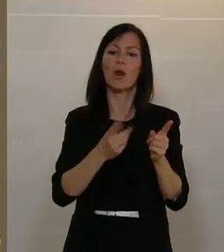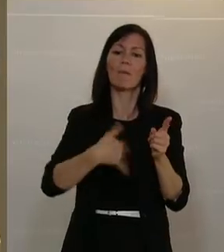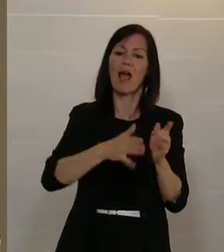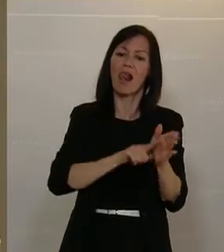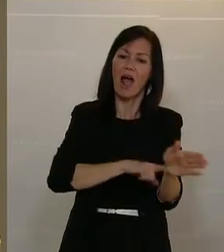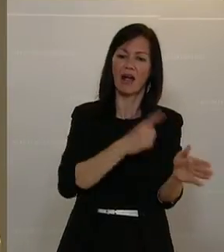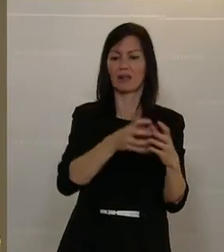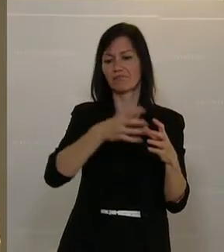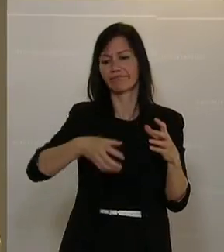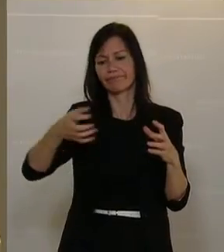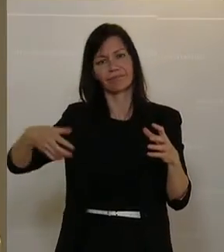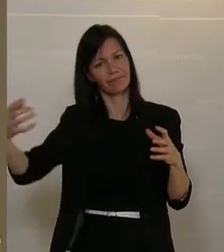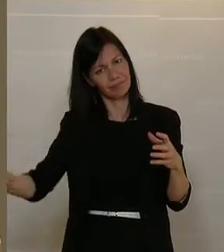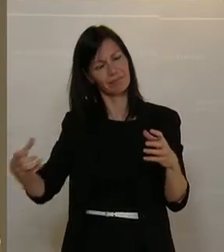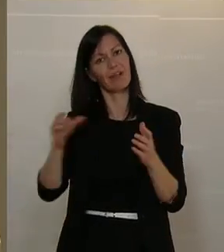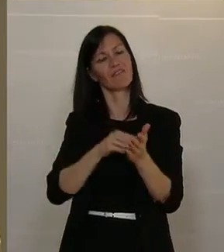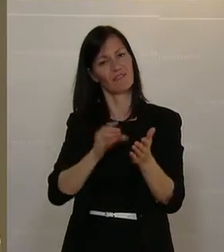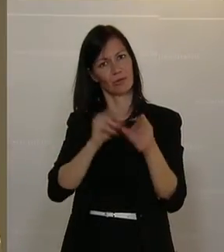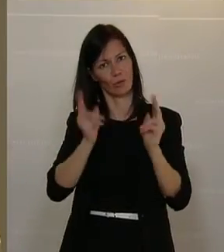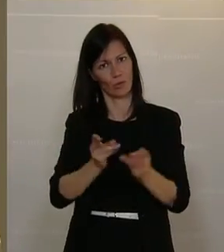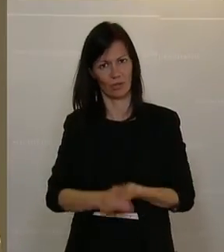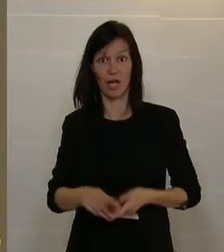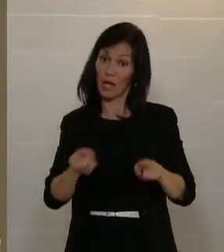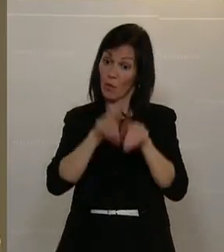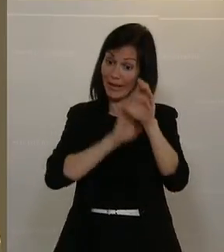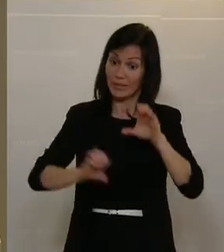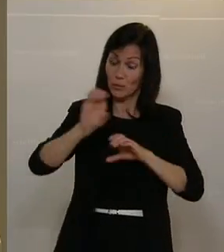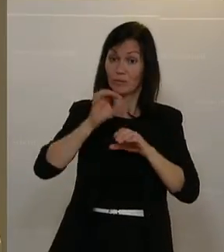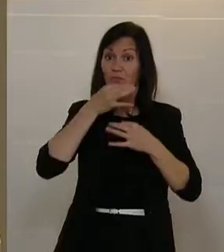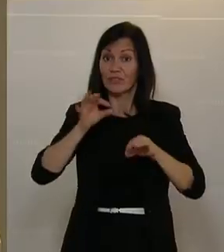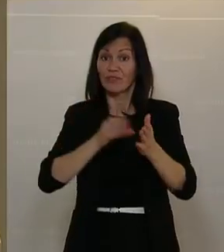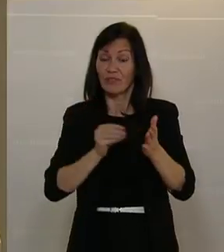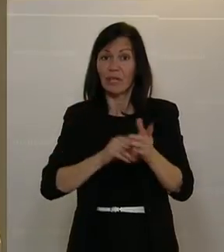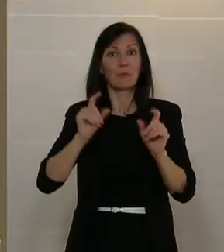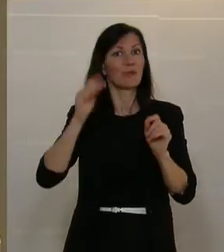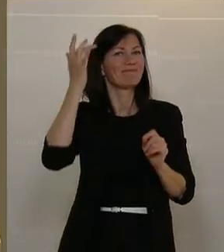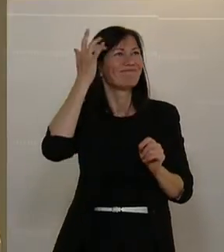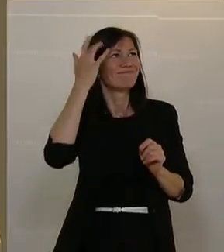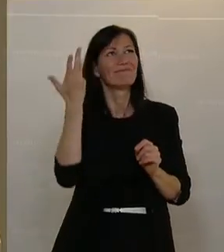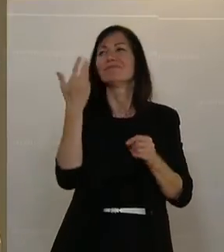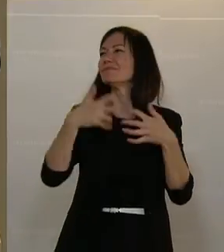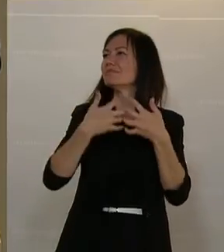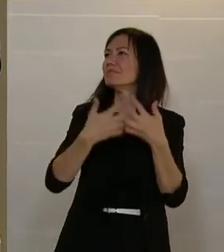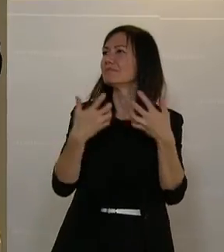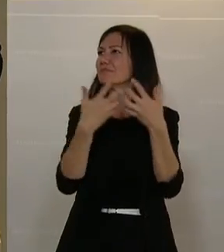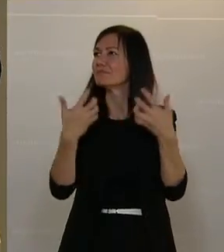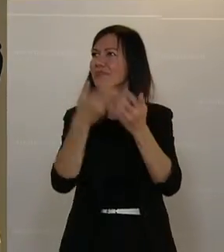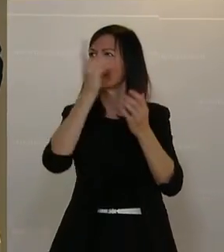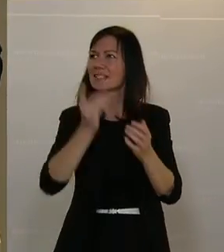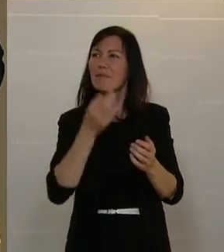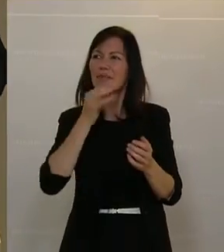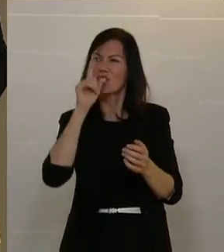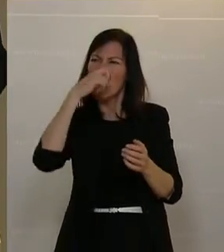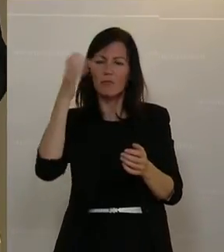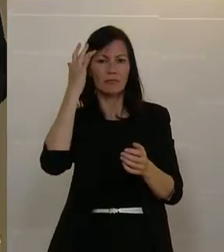Produktnutzung. Es geht um besseren Ressourceneinsatz, intelligenteres Produktdesign und die Stoffkreisläufe besser,